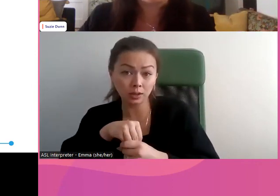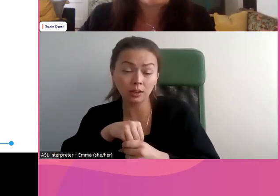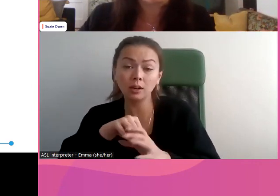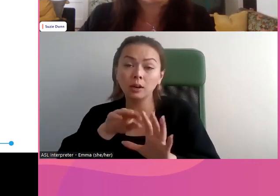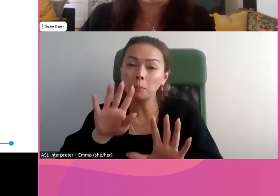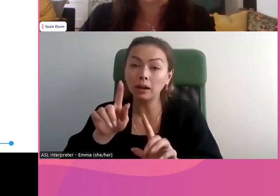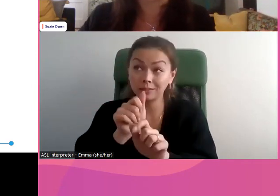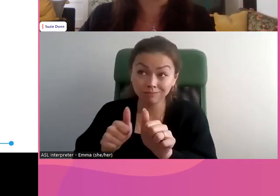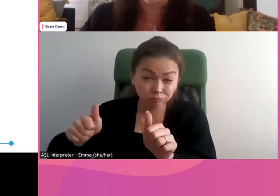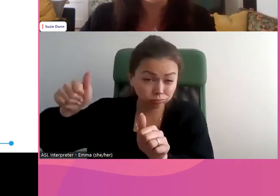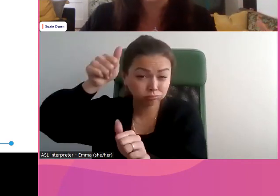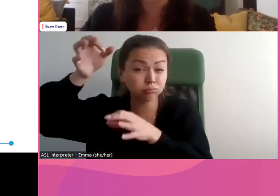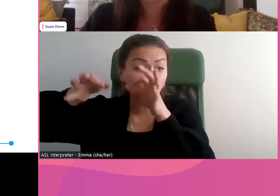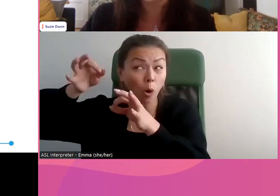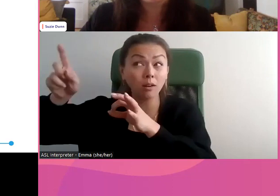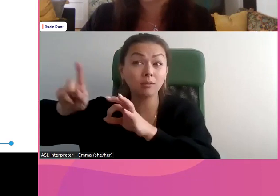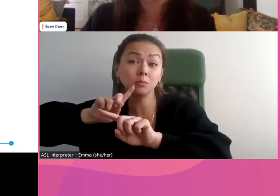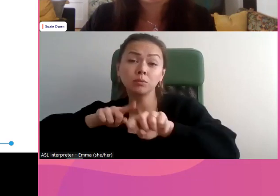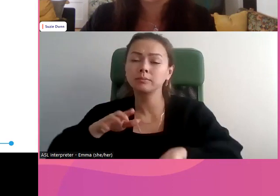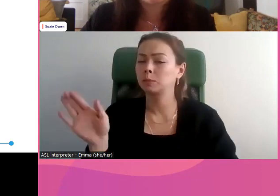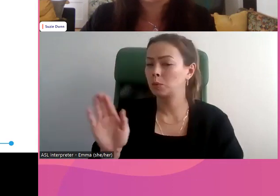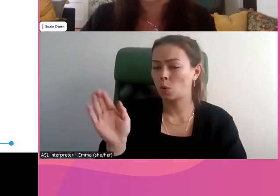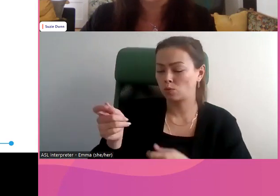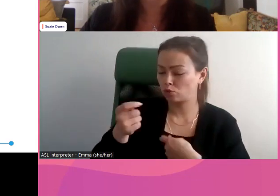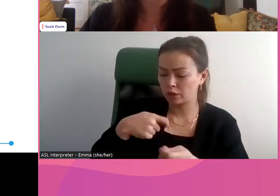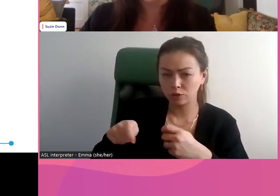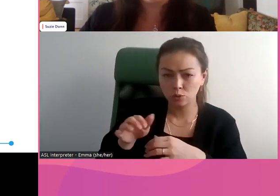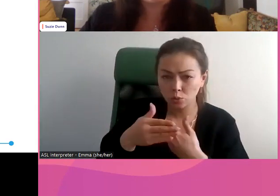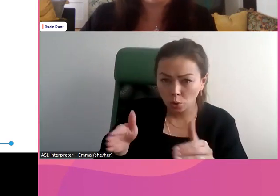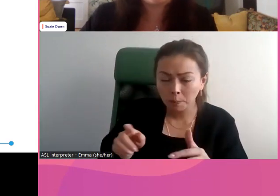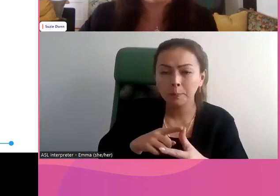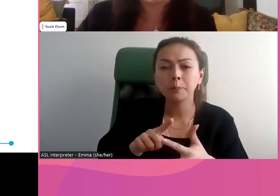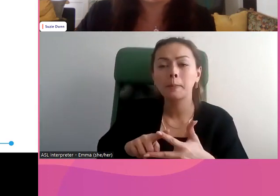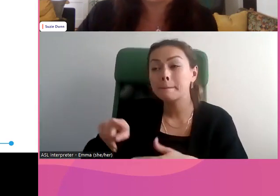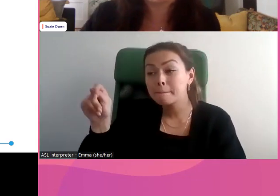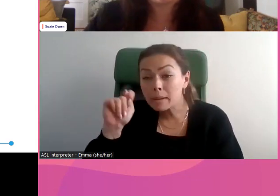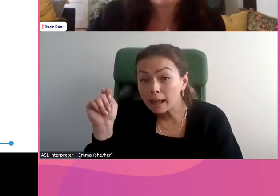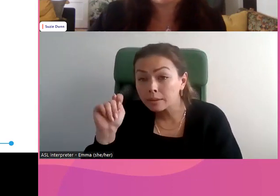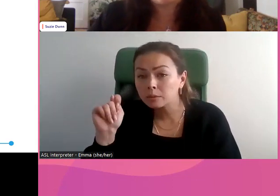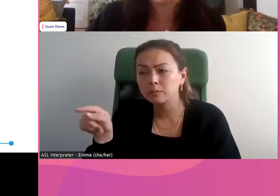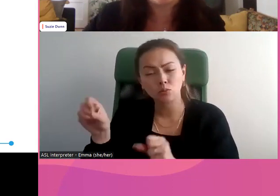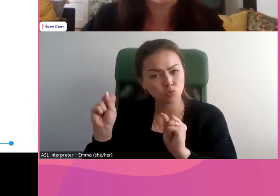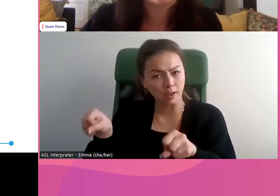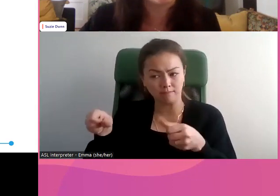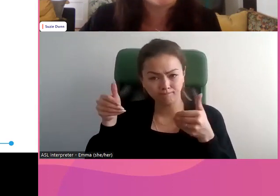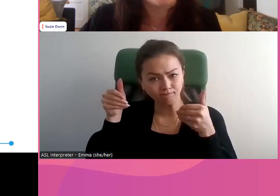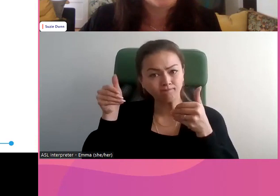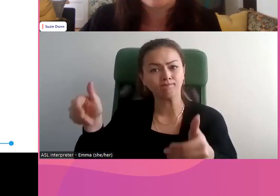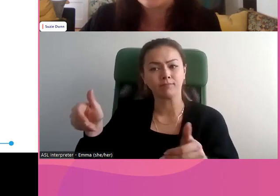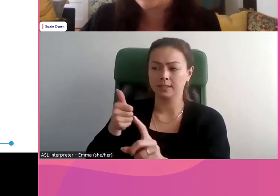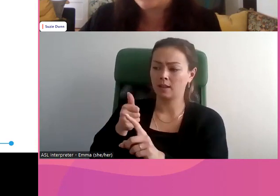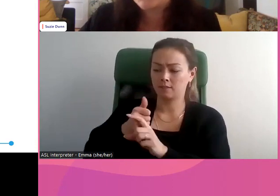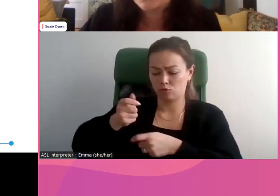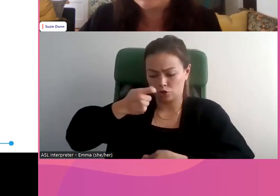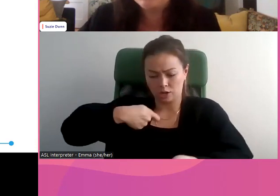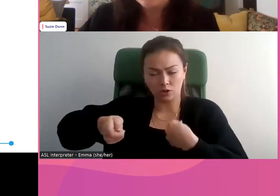les salles de bain, les chambres à coucher sont des endroits privés. Les jeunes devraient pouvoir se